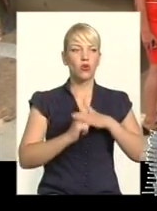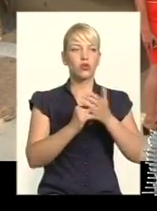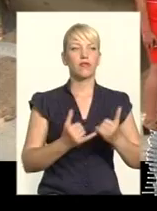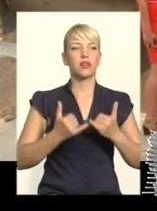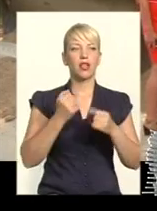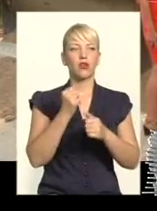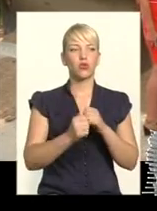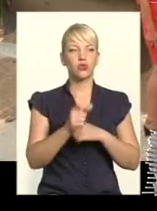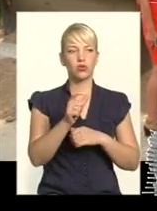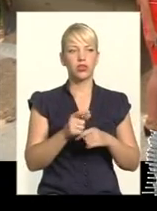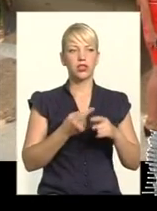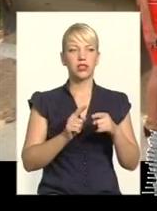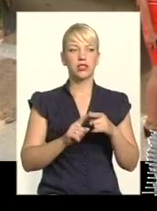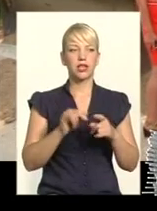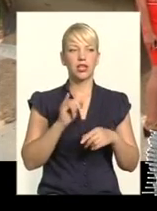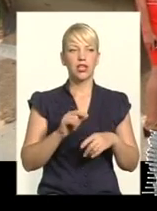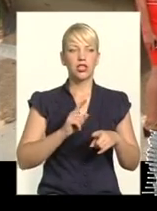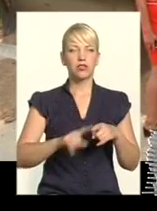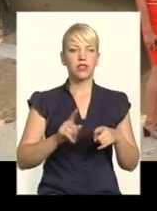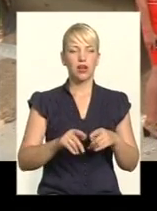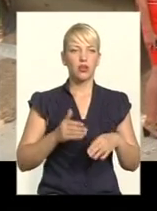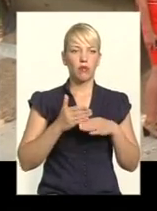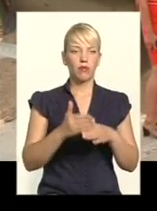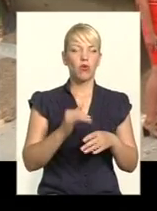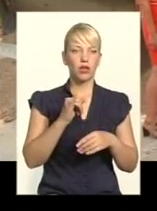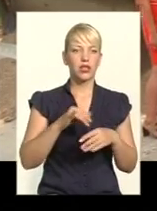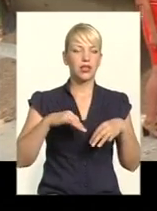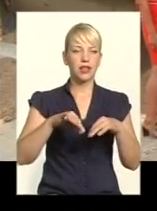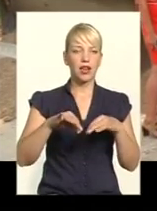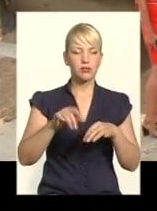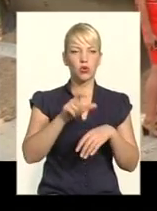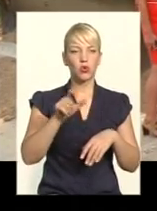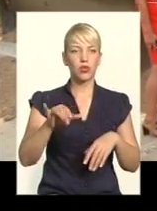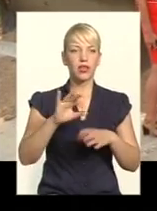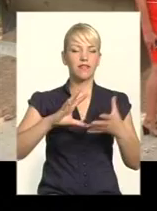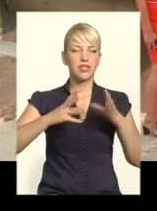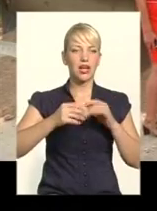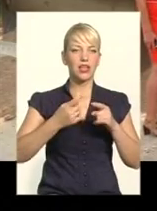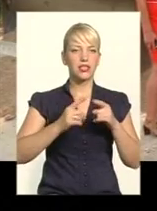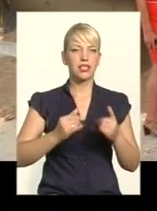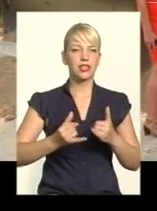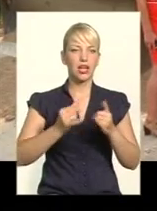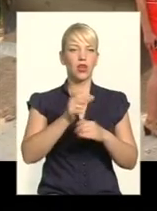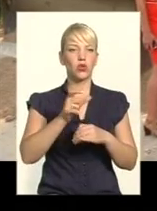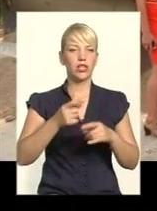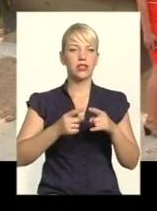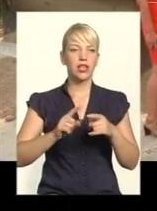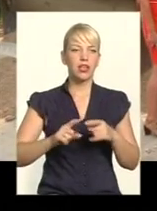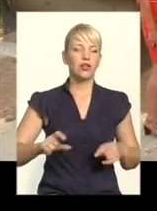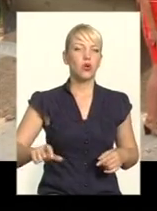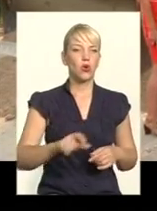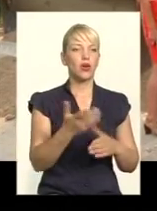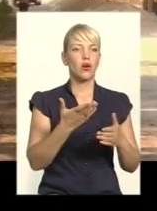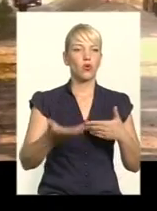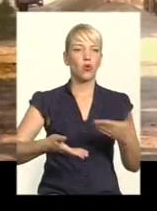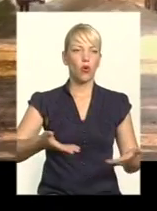людини. Це сьогодні і швидка допомога, це сьогодні транспорт людей, це взагалі сьогодні та дорога, якою